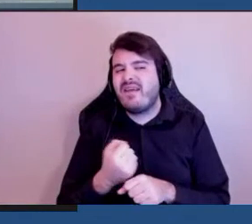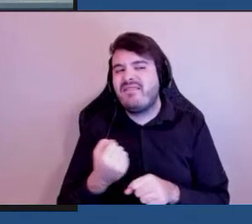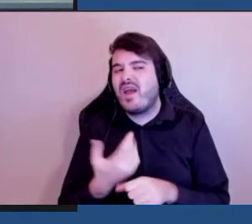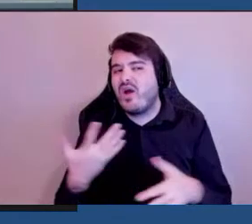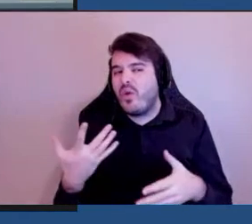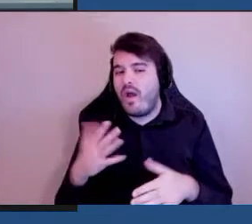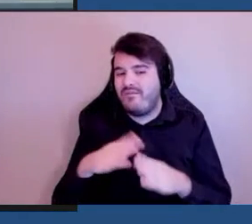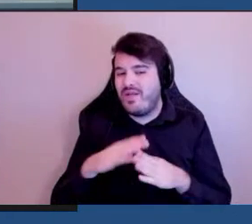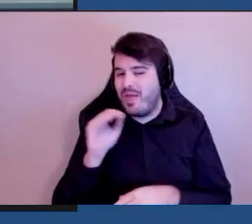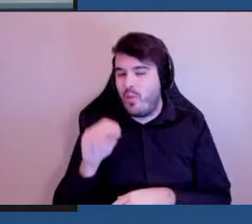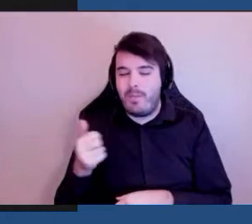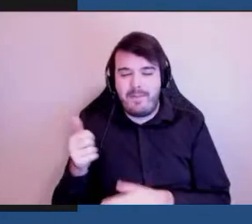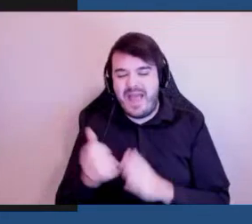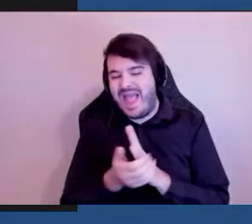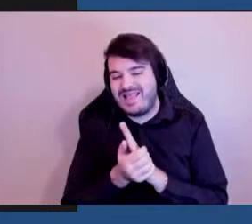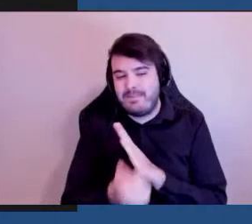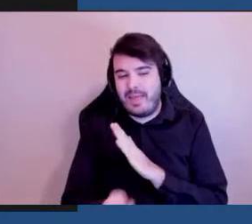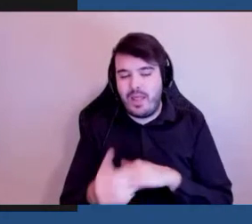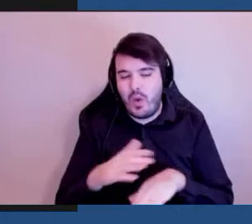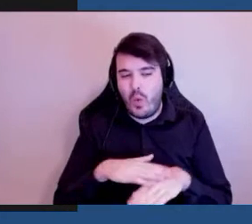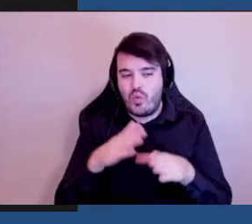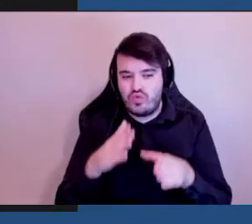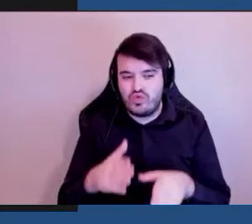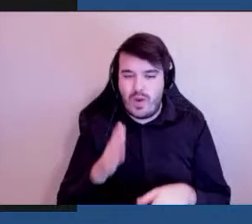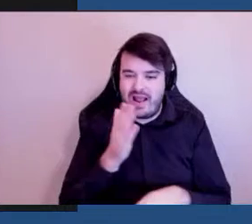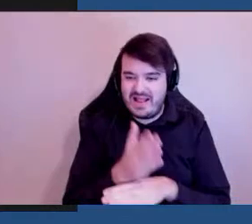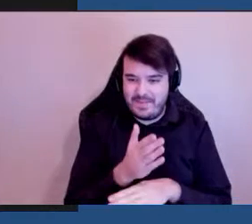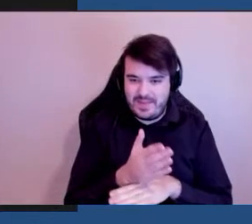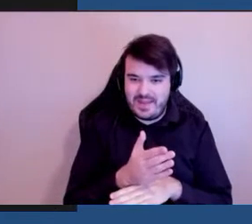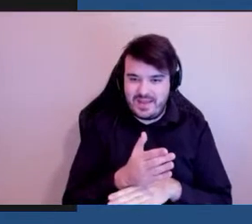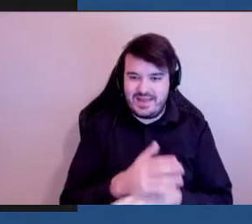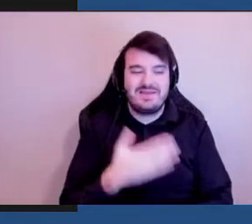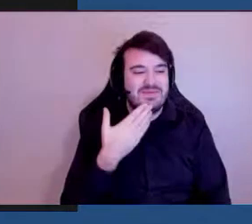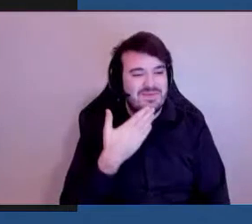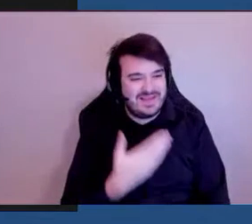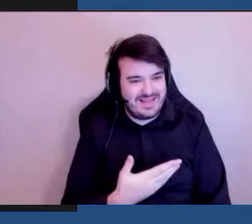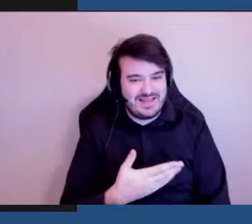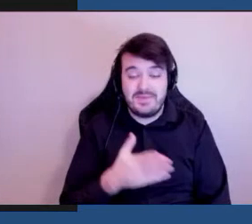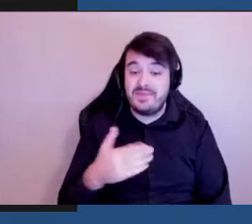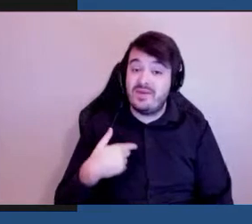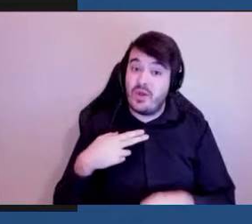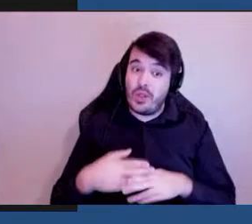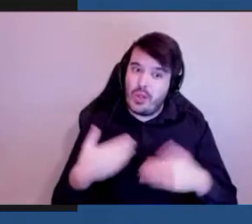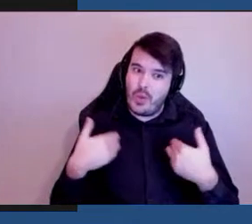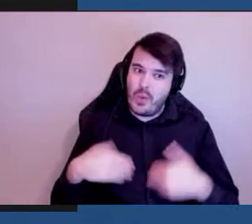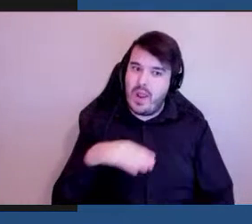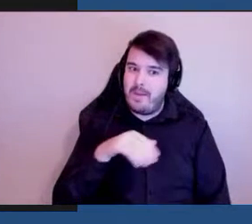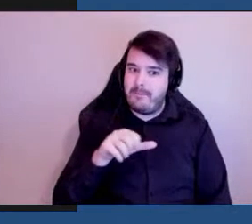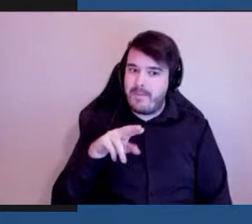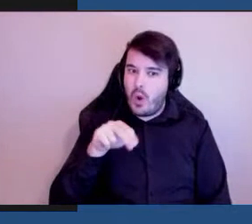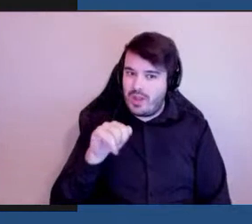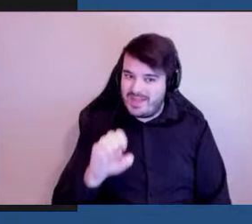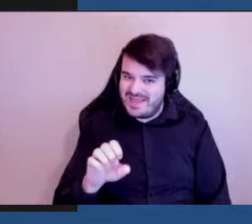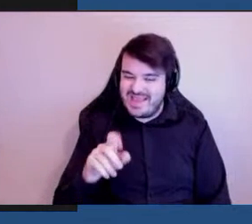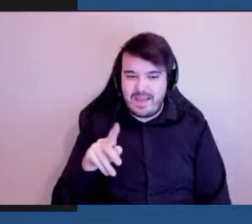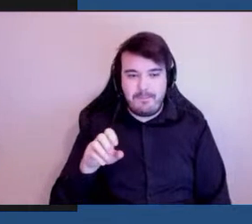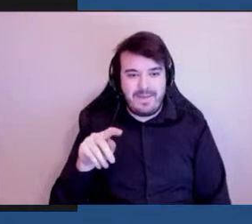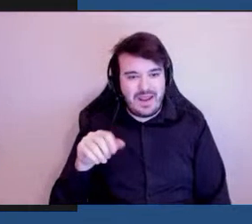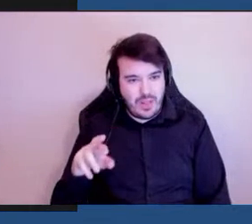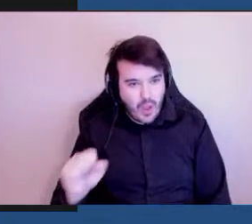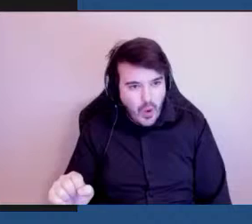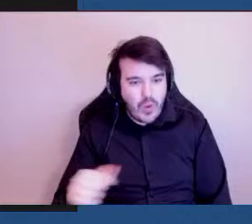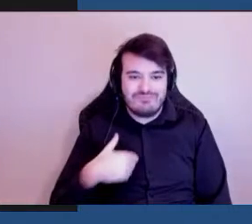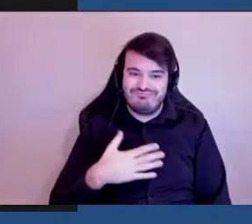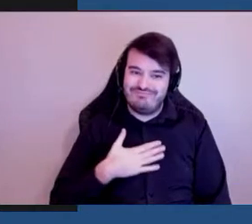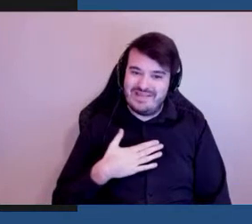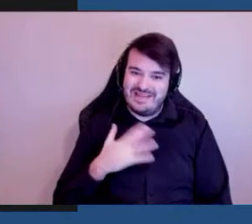est experte conseil en accessibilité. Merci. Je m'appelle Marnie Peters et il me fait plaisir d'être des